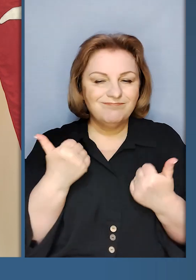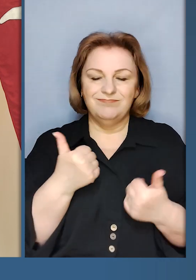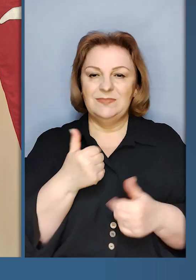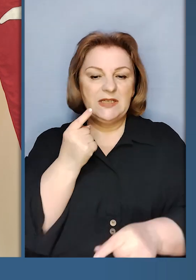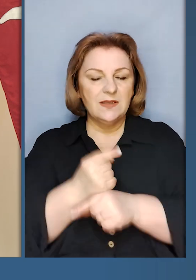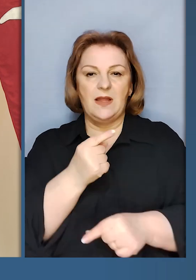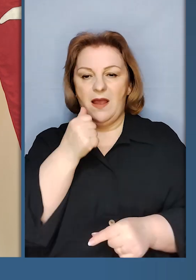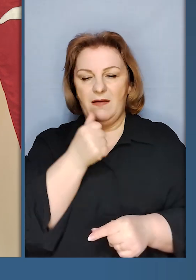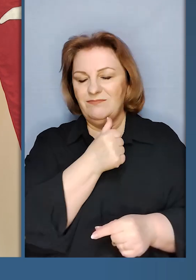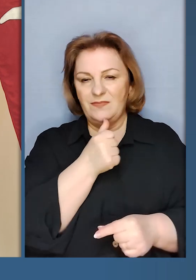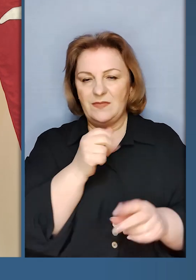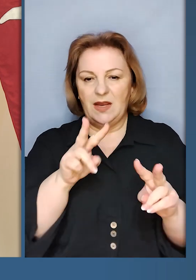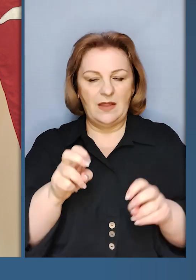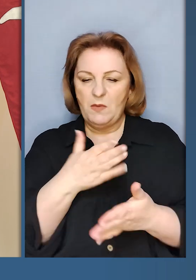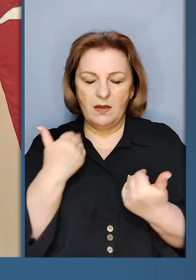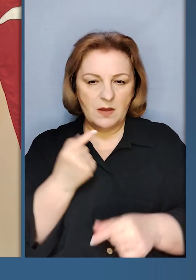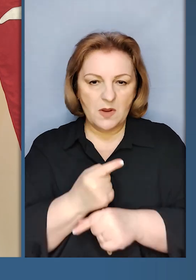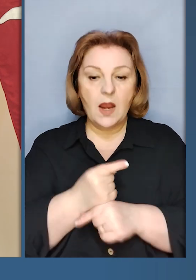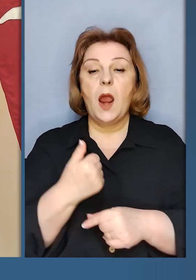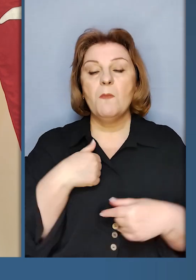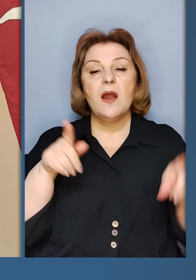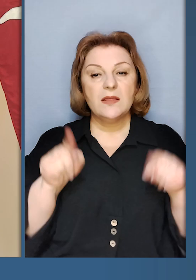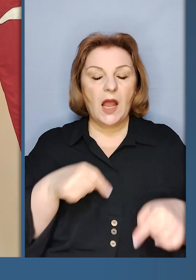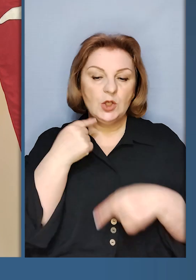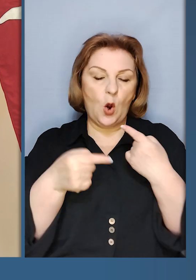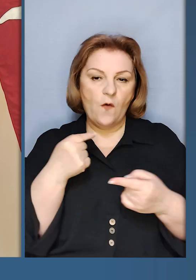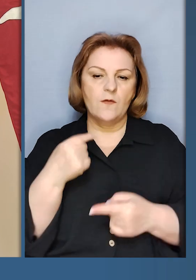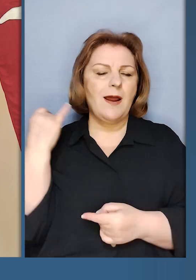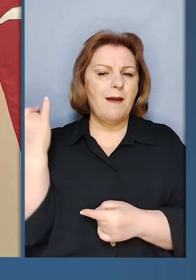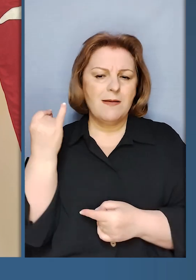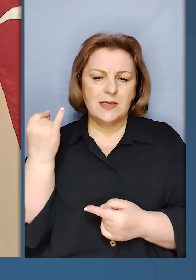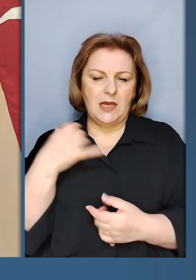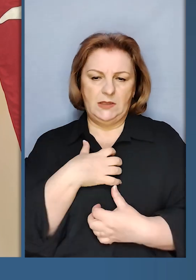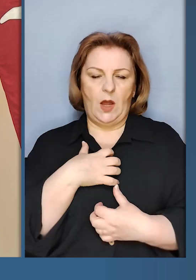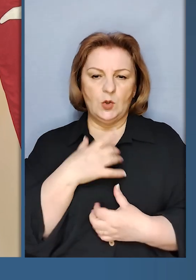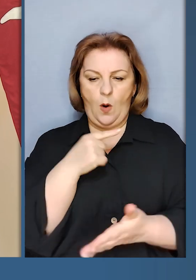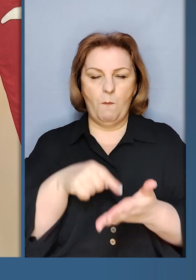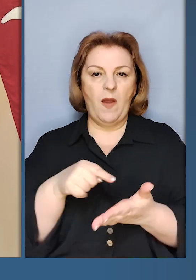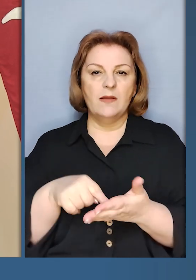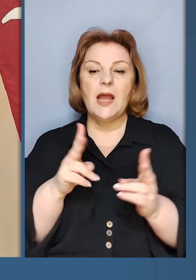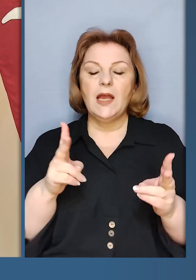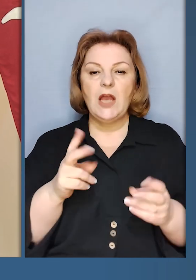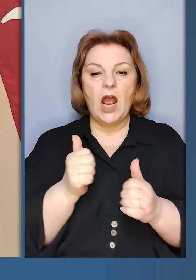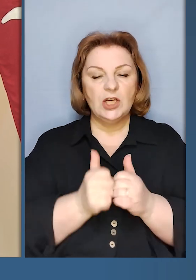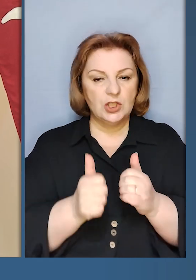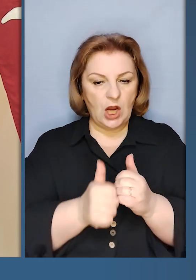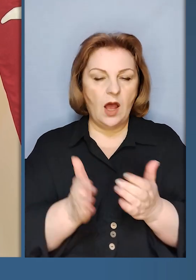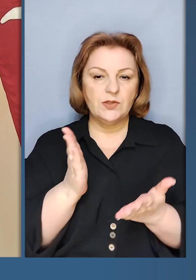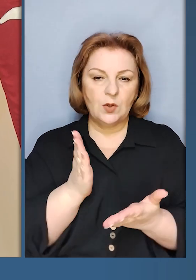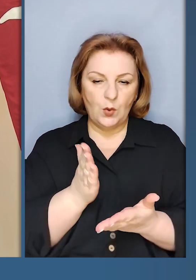табу. Ми обговорювали разом також економічно-історичні питання, які дуже часто є